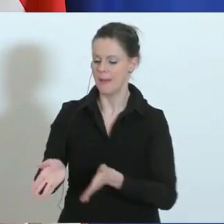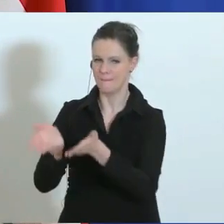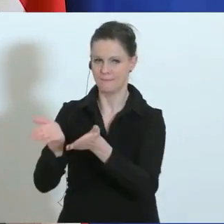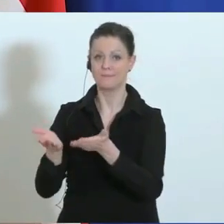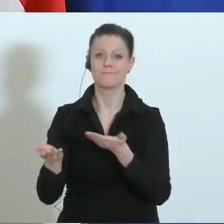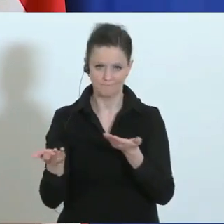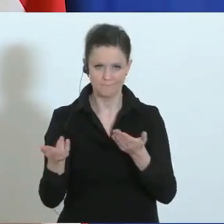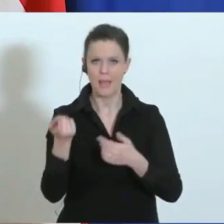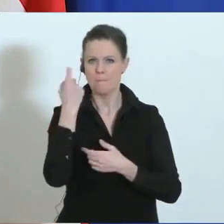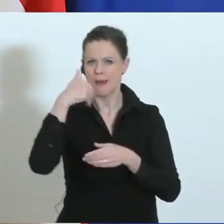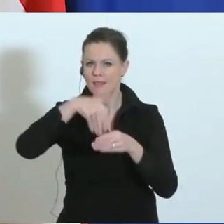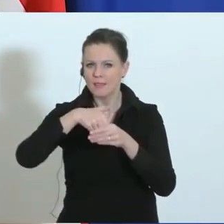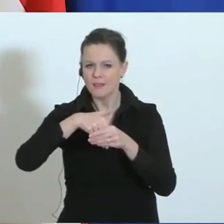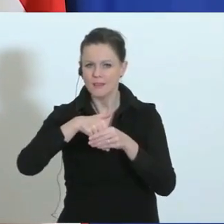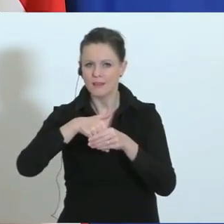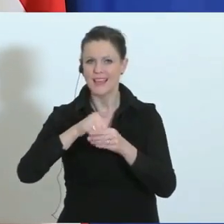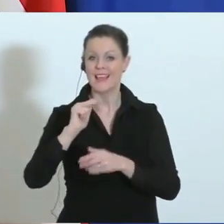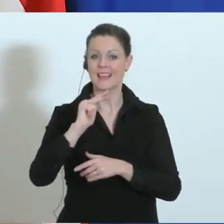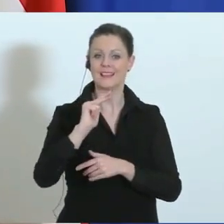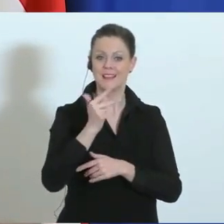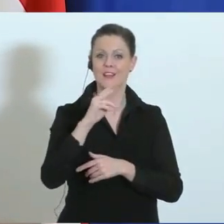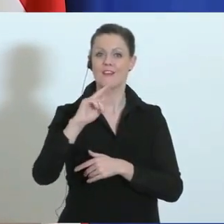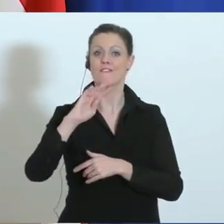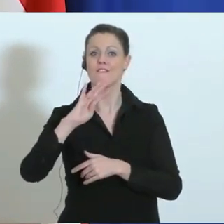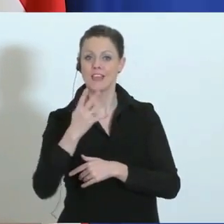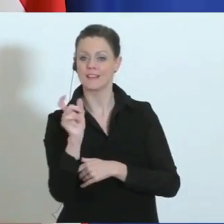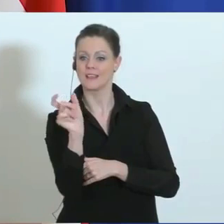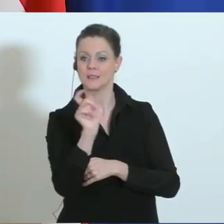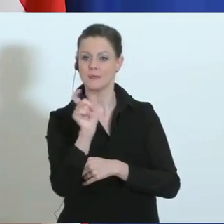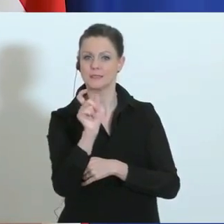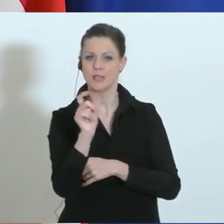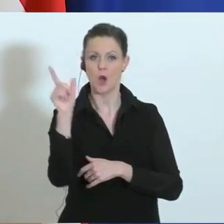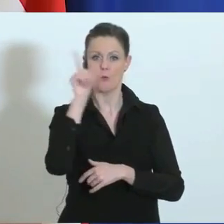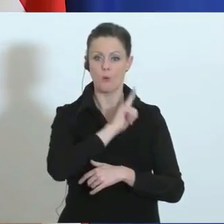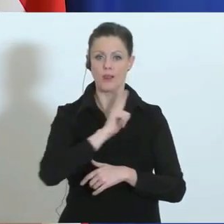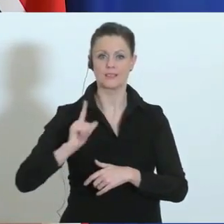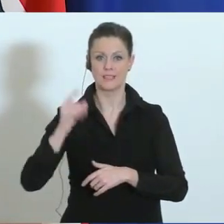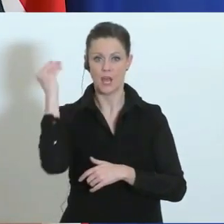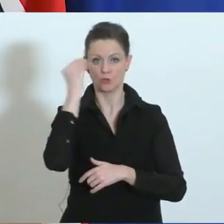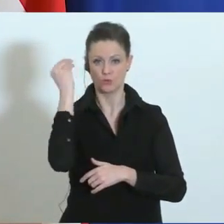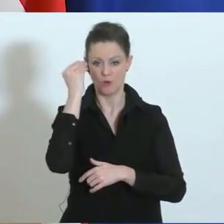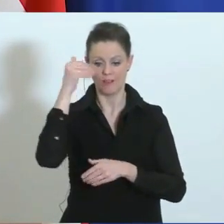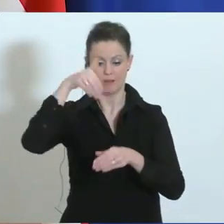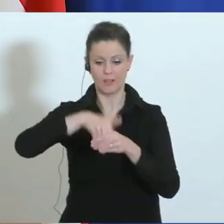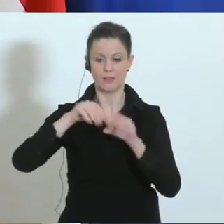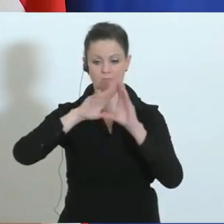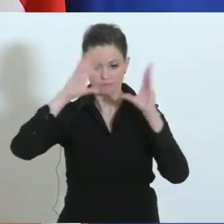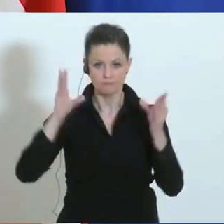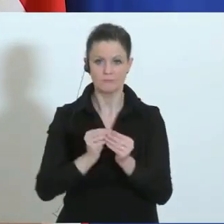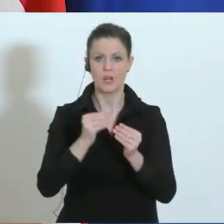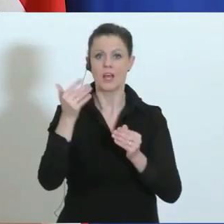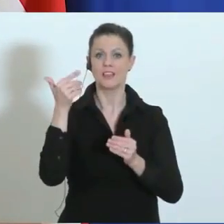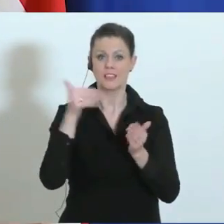Polizeischülerinnen und Schüler des dritten und vierten Semesters, die schon in einer Praxisverwendung sind, das sind 1.200, laufen